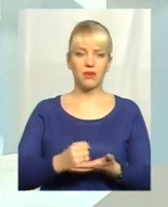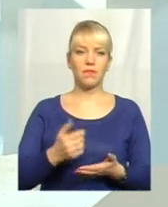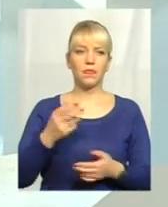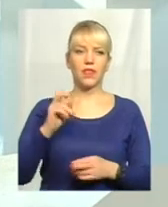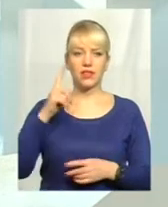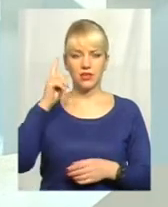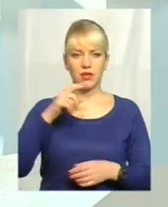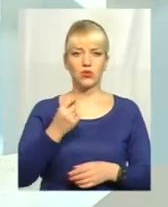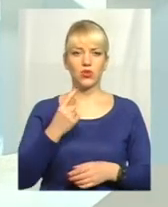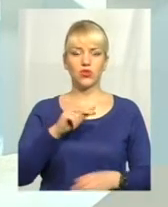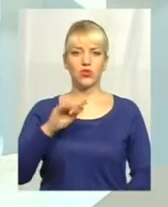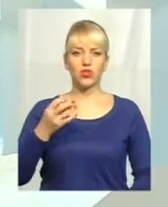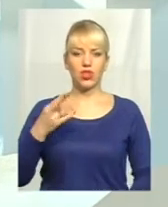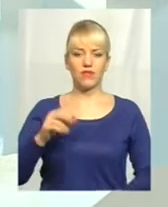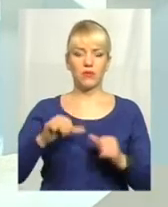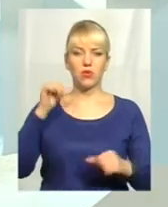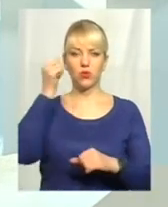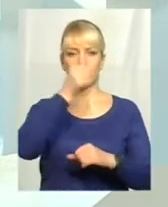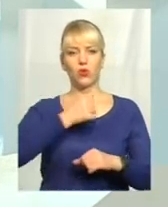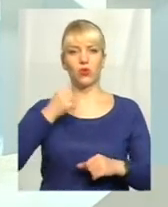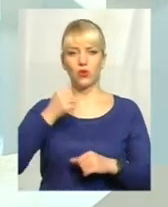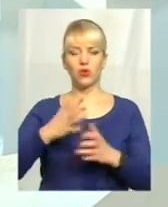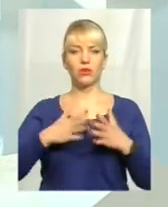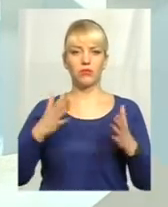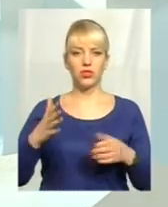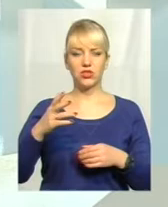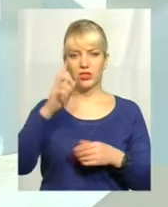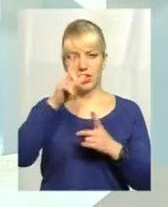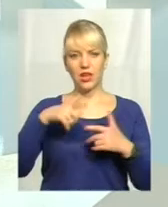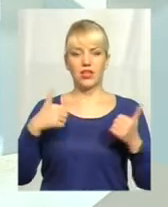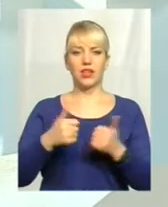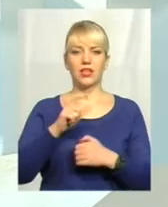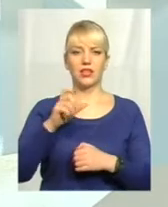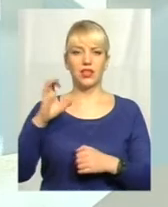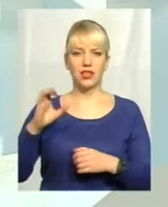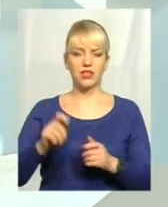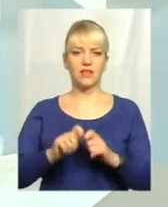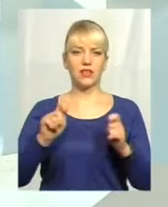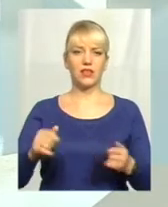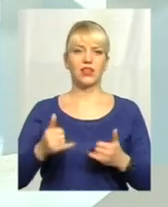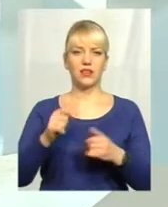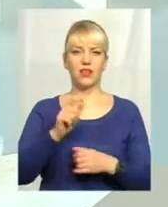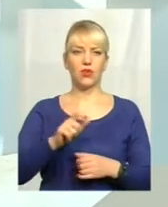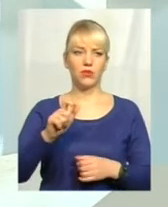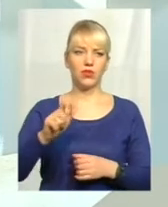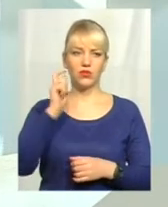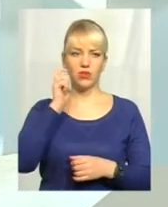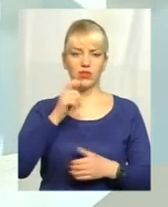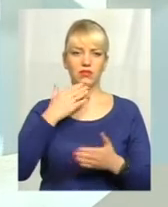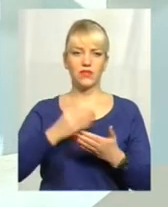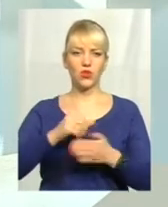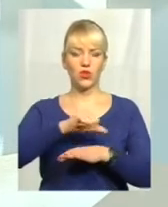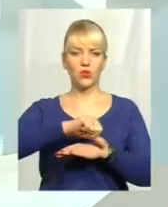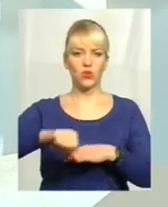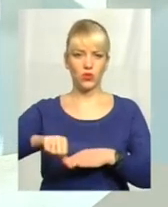11 червня минулого року більшість країн Європейського Союзу відкрили для громадян України свої кордони.